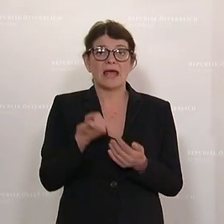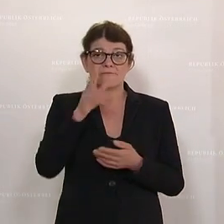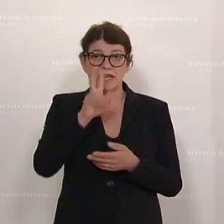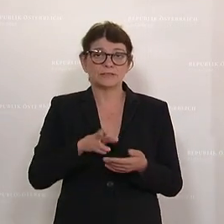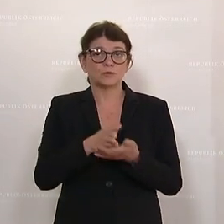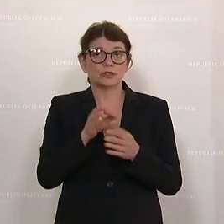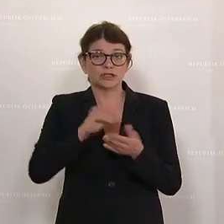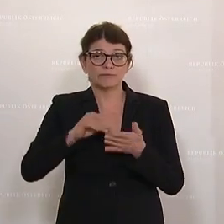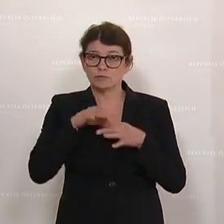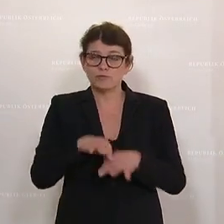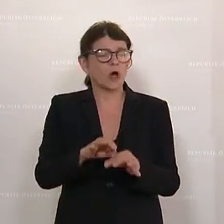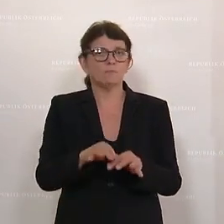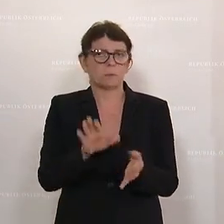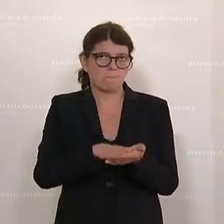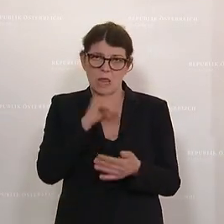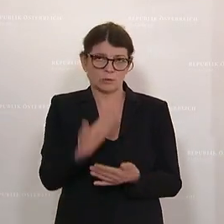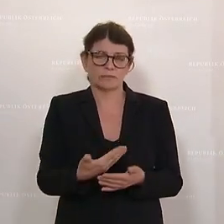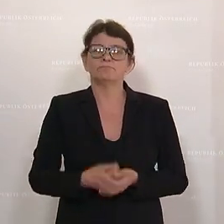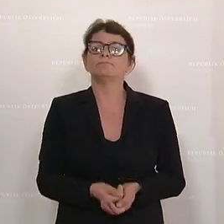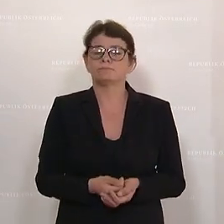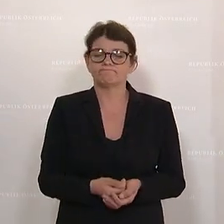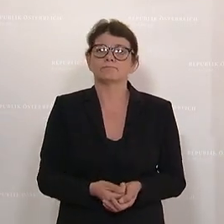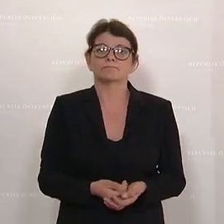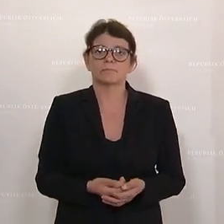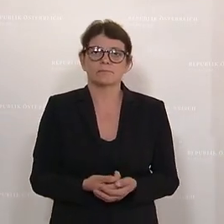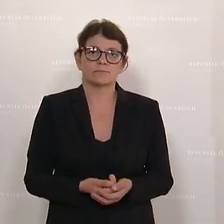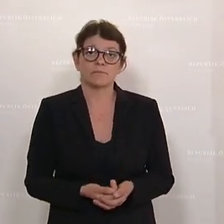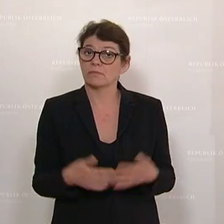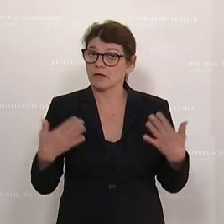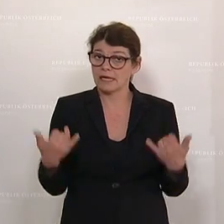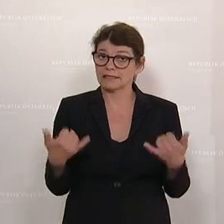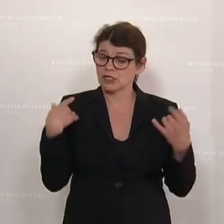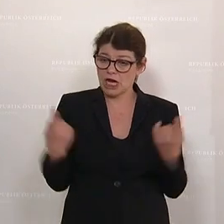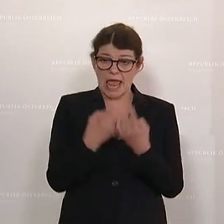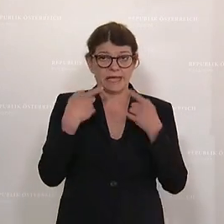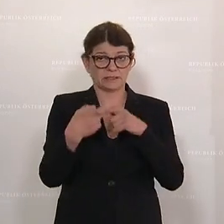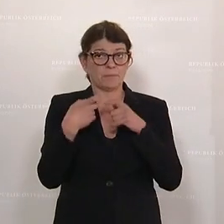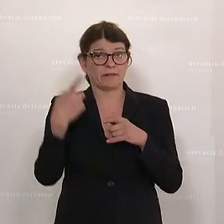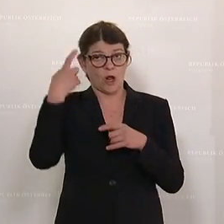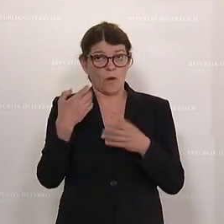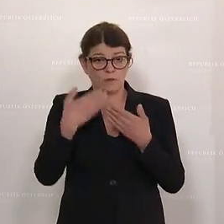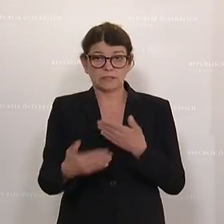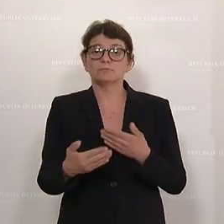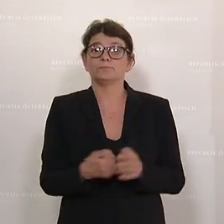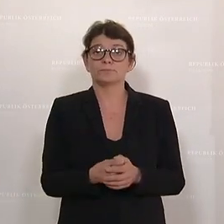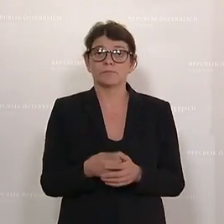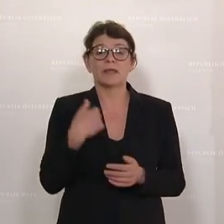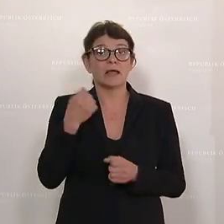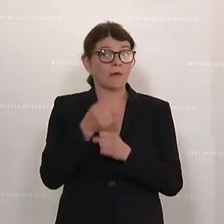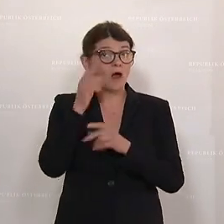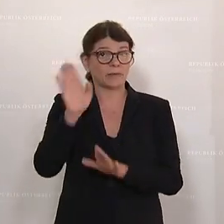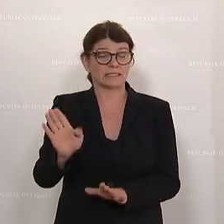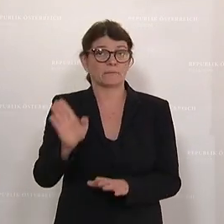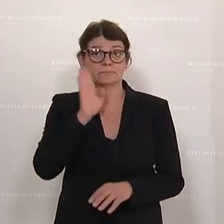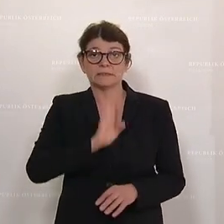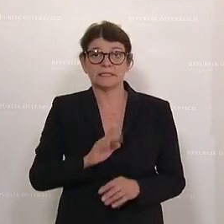durch den Schriftführer erübrigt. Wir gehen gleich in die Debatte ein. Ich mache darauf aufmerksam,